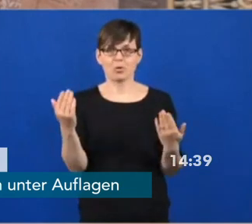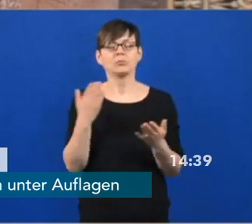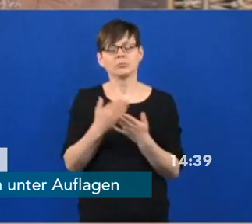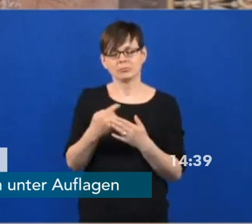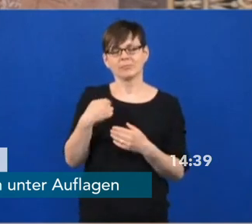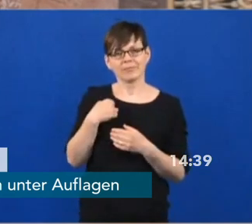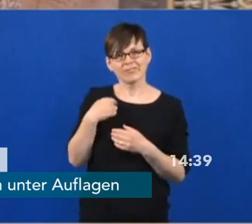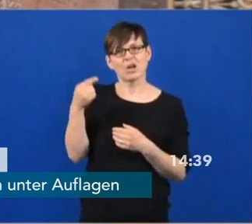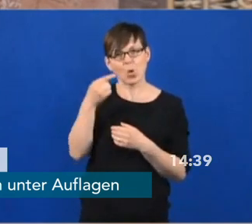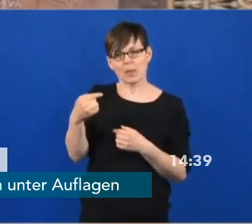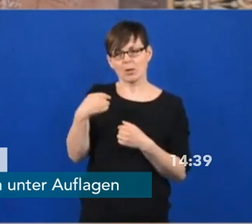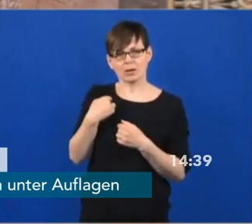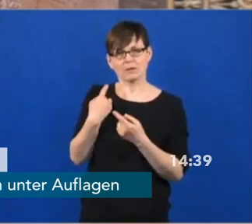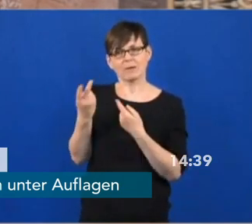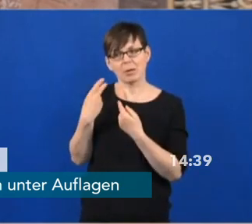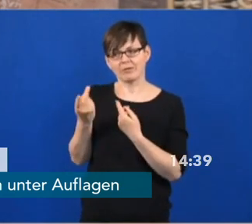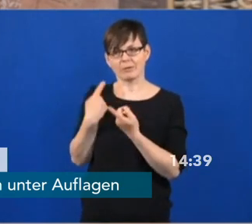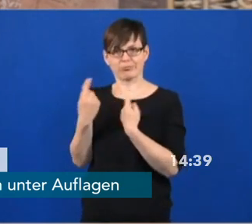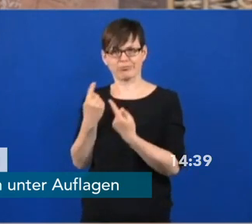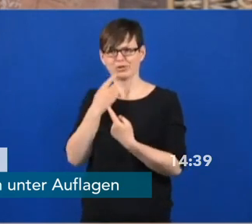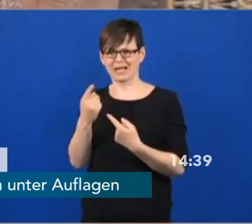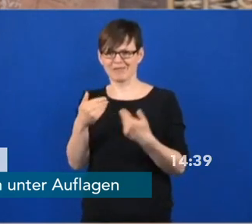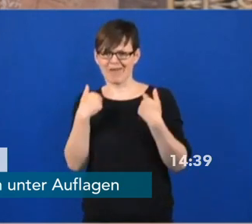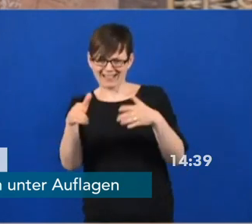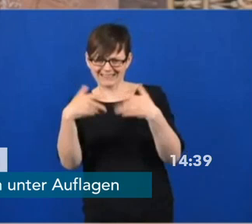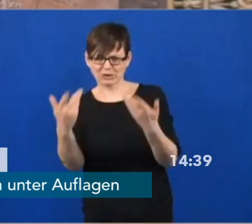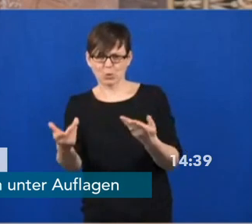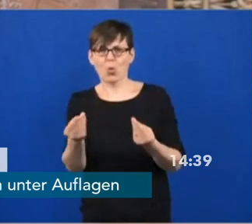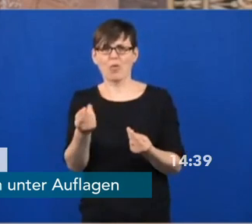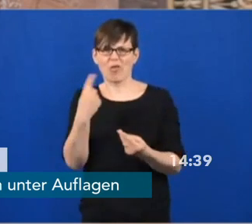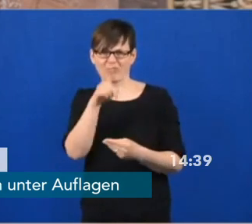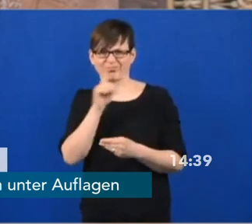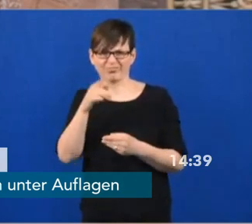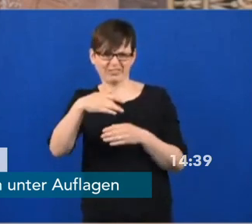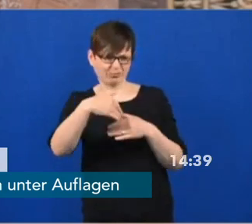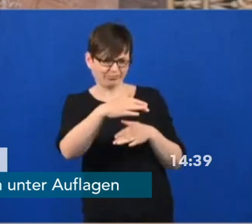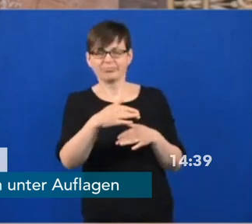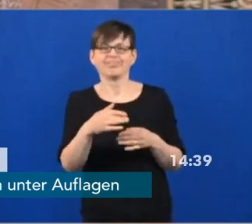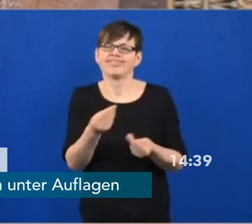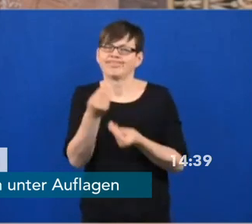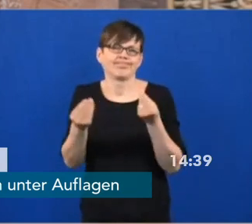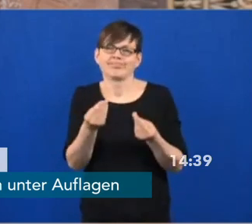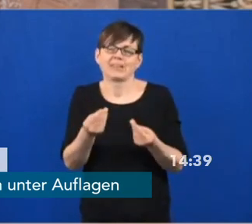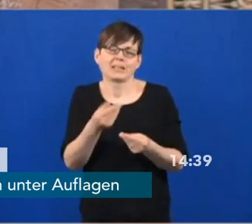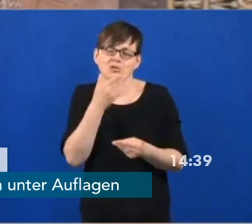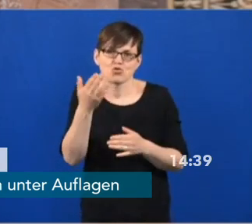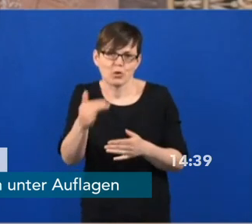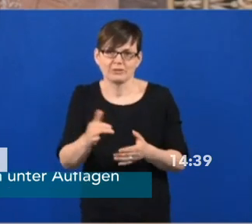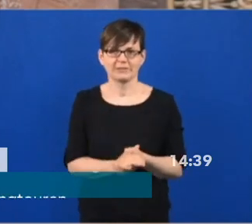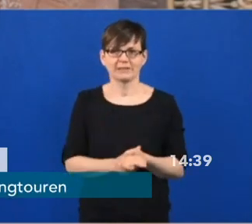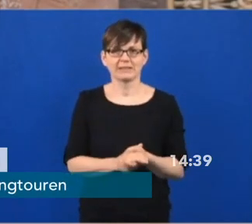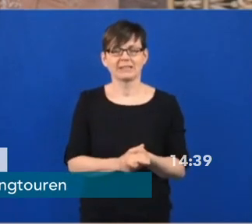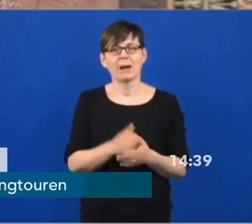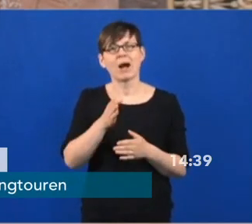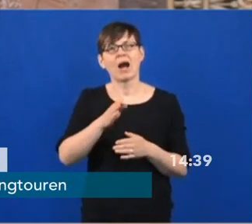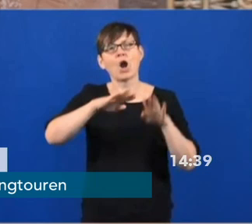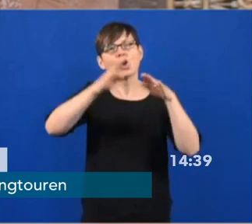nicht angemessen kommentiert. Grundsätzlich haben aber die Küstenländer insgesamt das Thema, dass